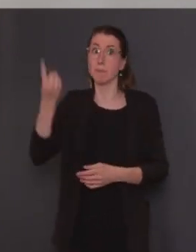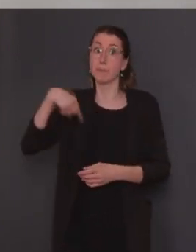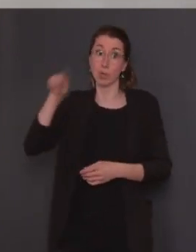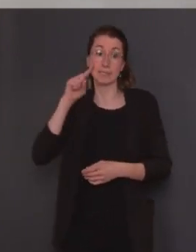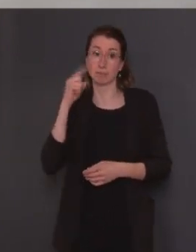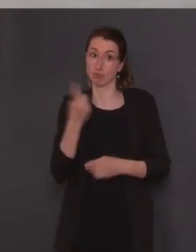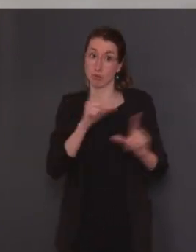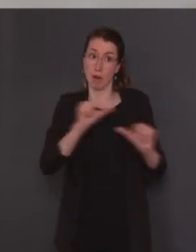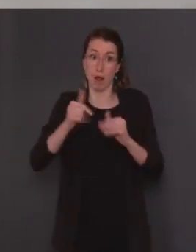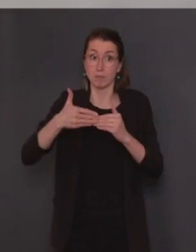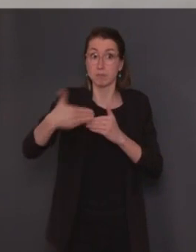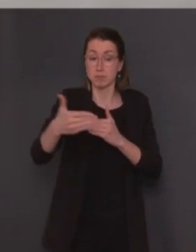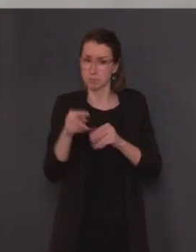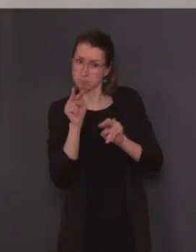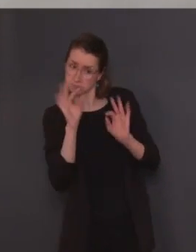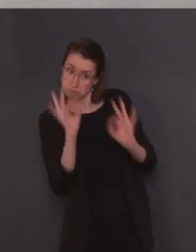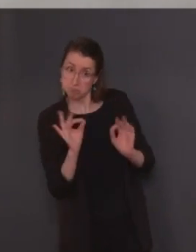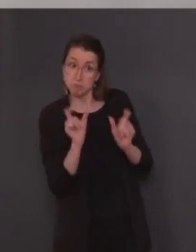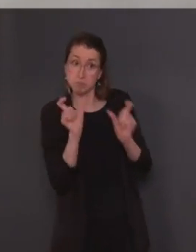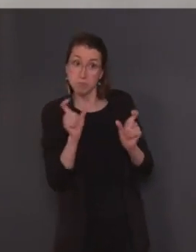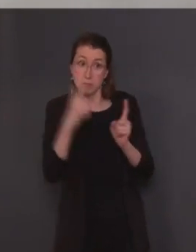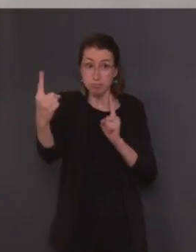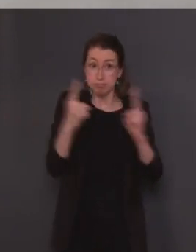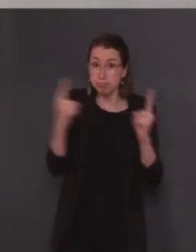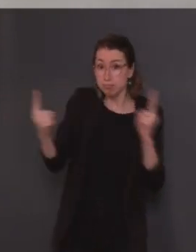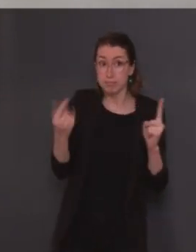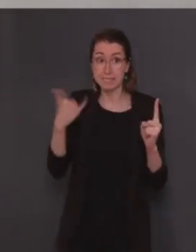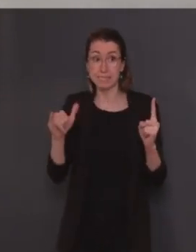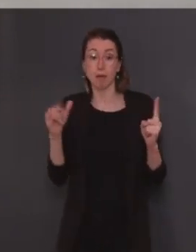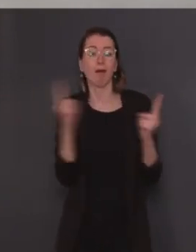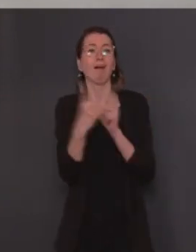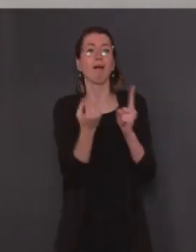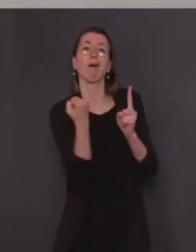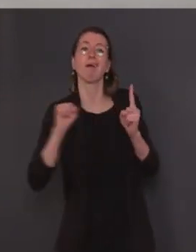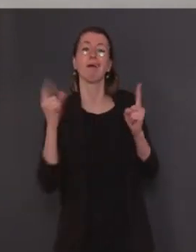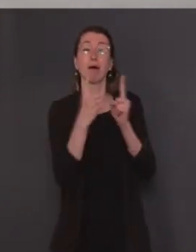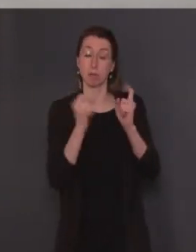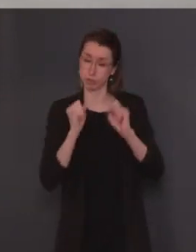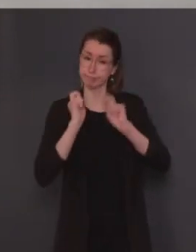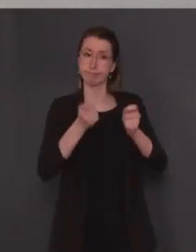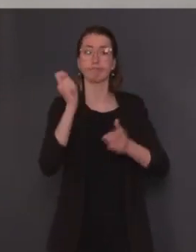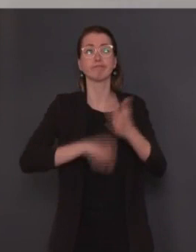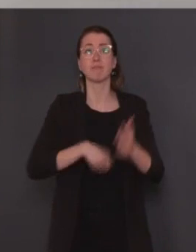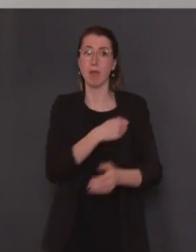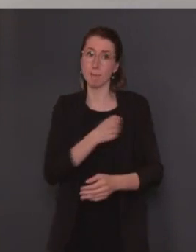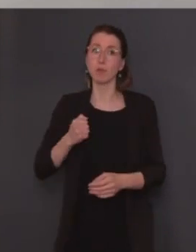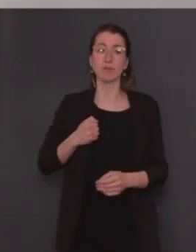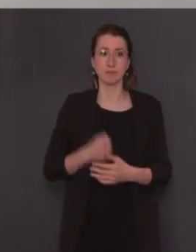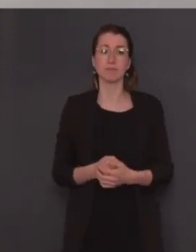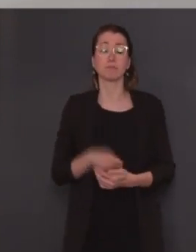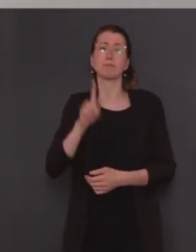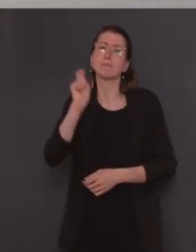dans l'espace public et prendront les mesures nécessaires. Et évidemment, comme pour tout le reste, nous continuons